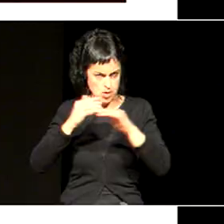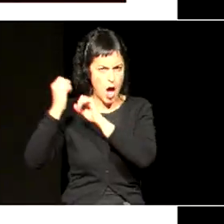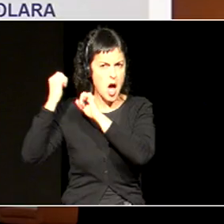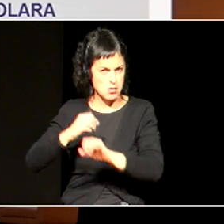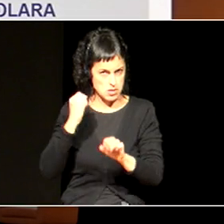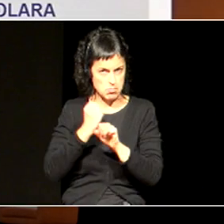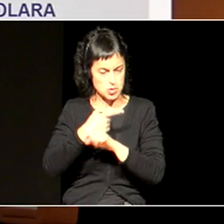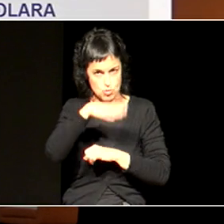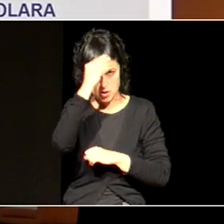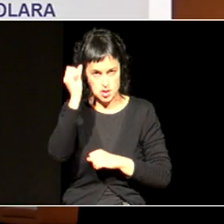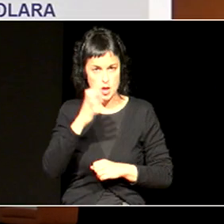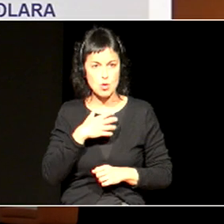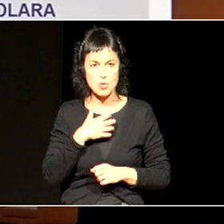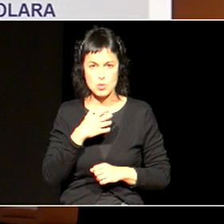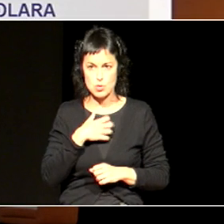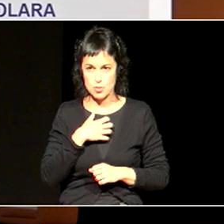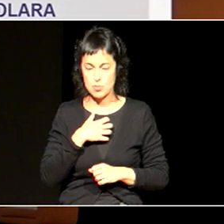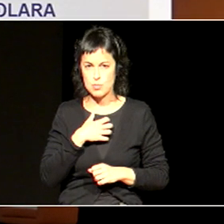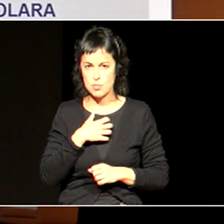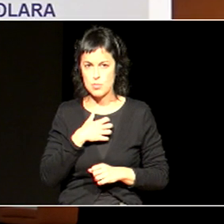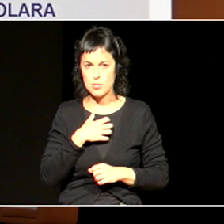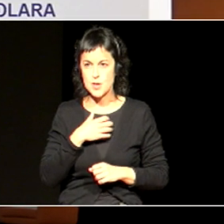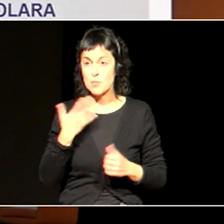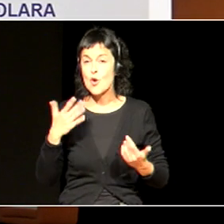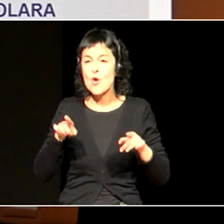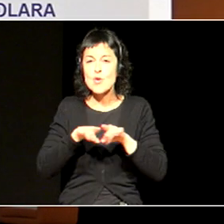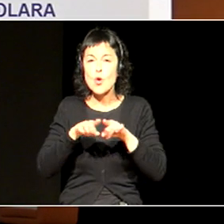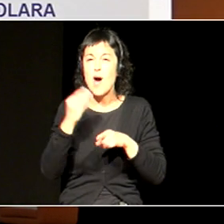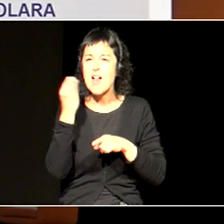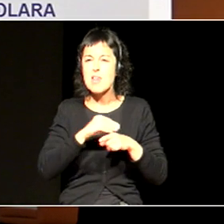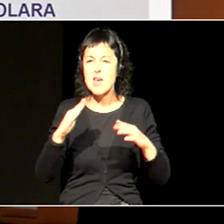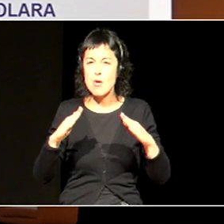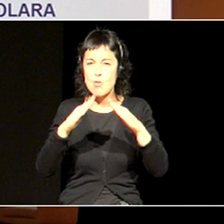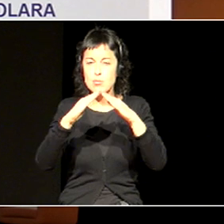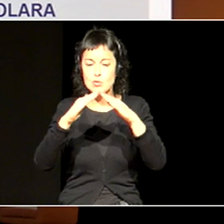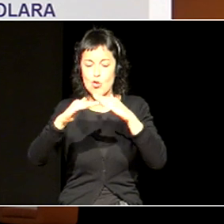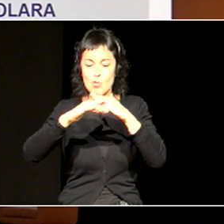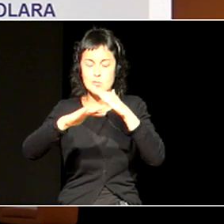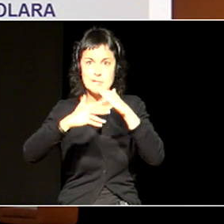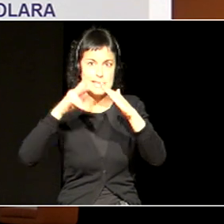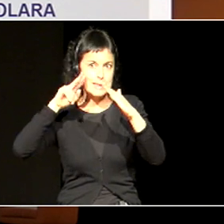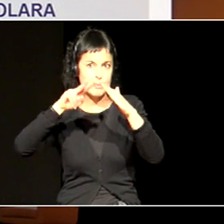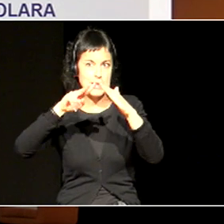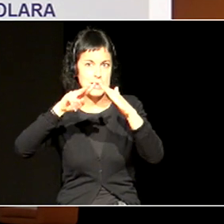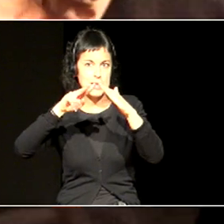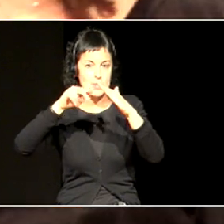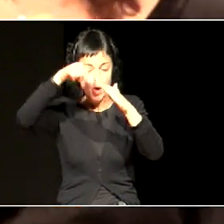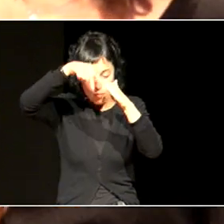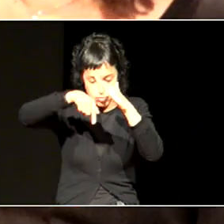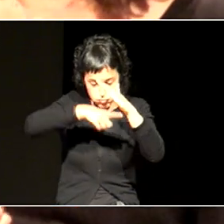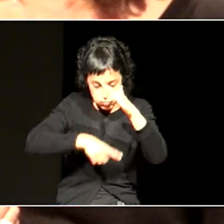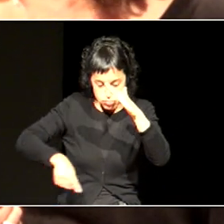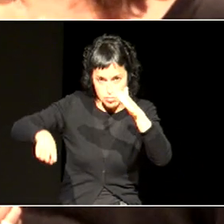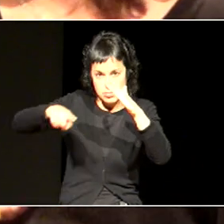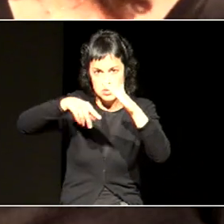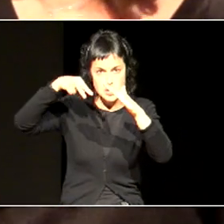aztu, baina ondino, badaukagu, izeberraren parte bat, kampoan, eta badaukagu askoz gehiago, hor sartuta, beraz, guretzat